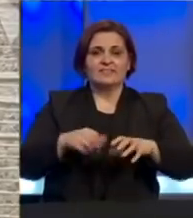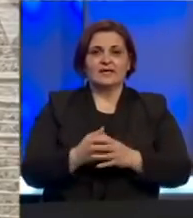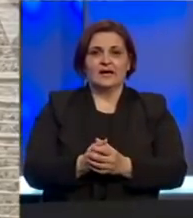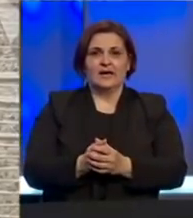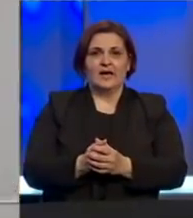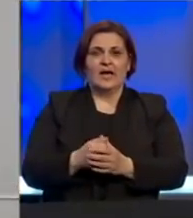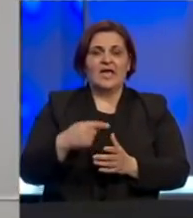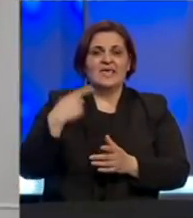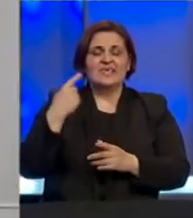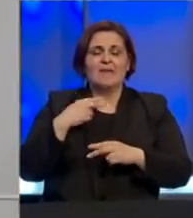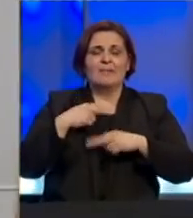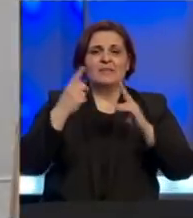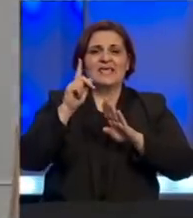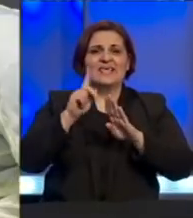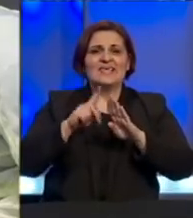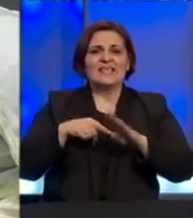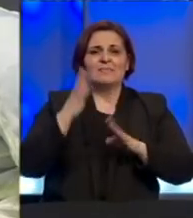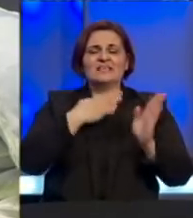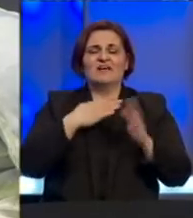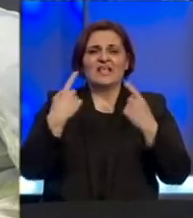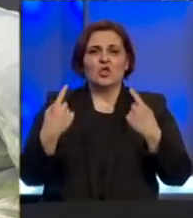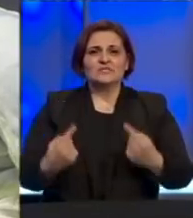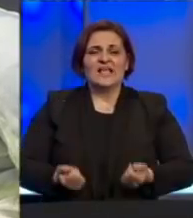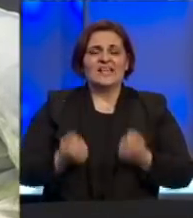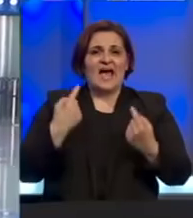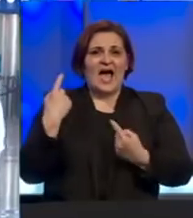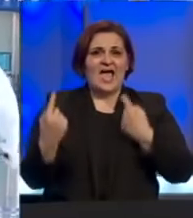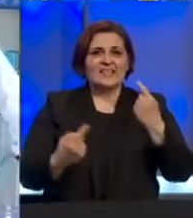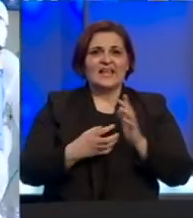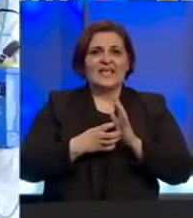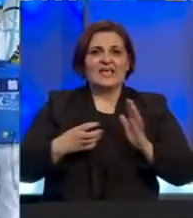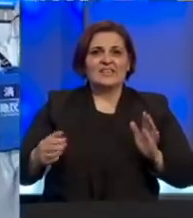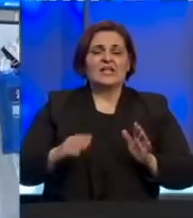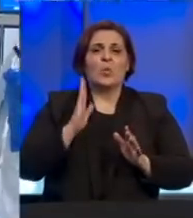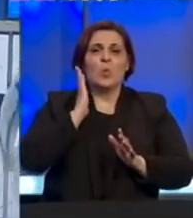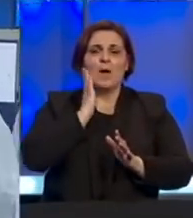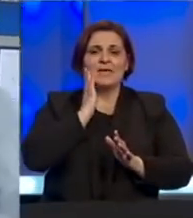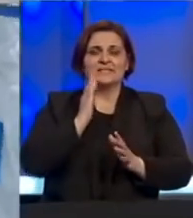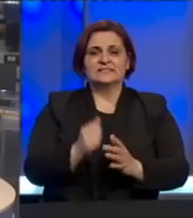Japan proglasio jednomjesečno izvanredno stanje, najteža situacija i dalje u SAD-u.